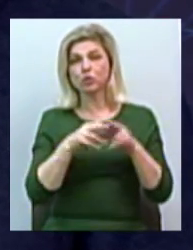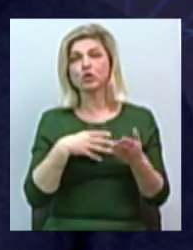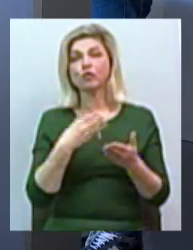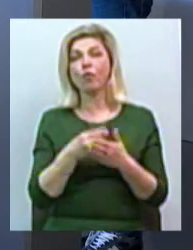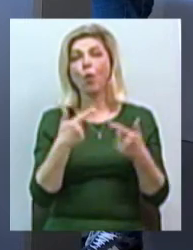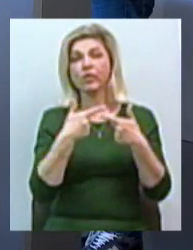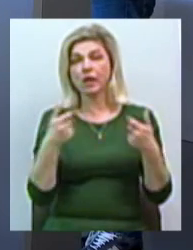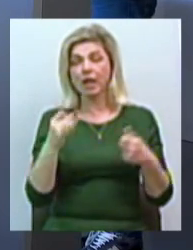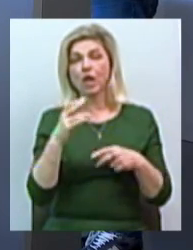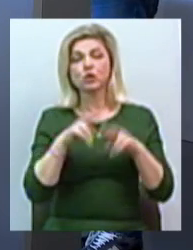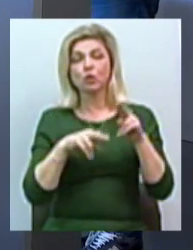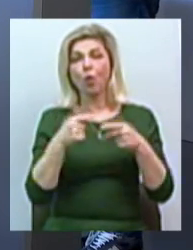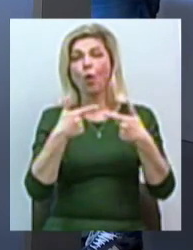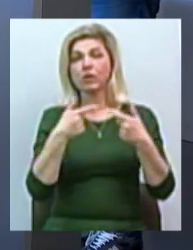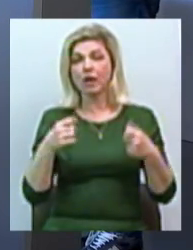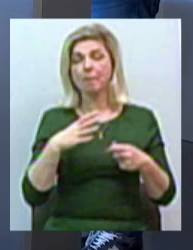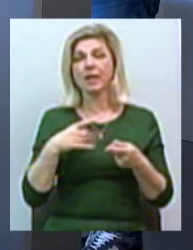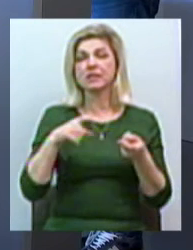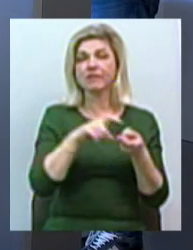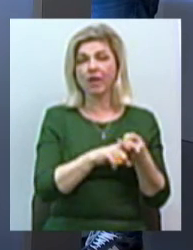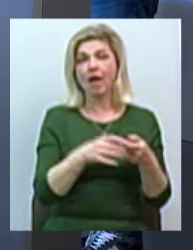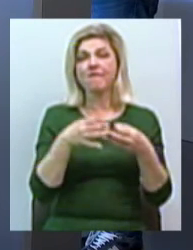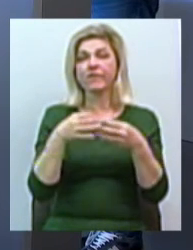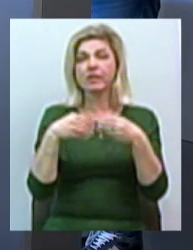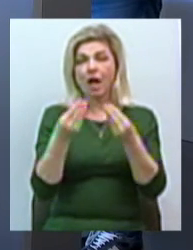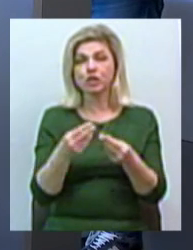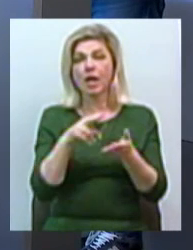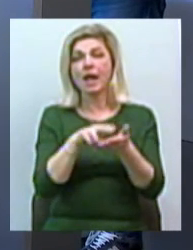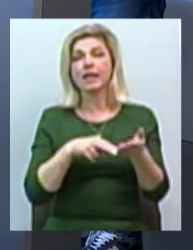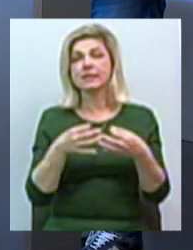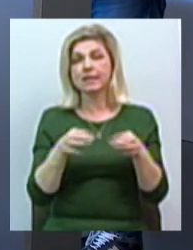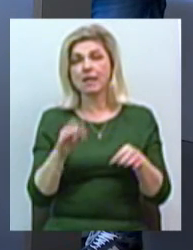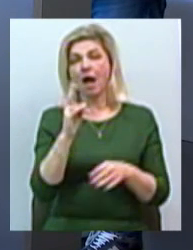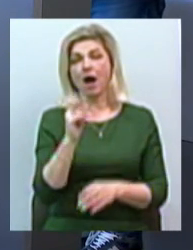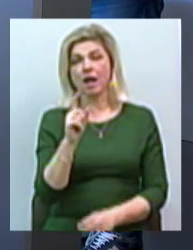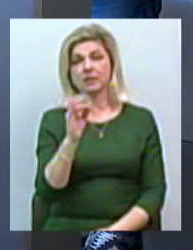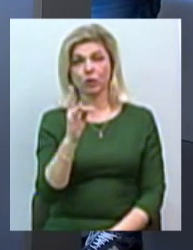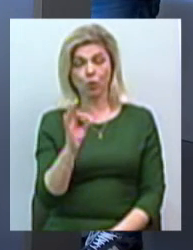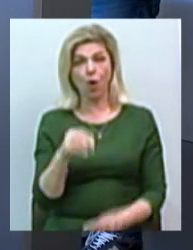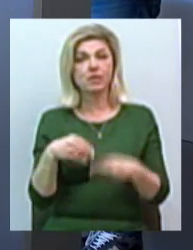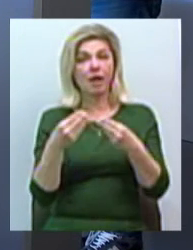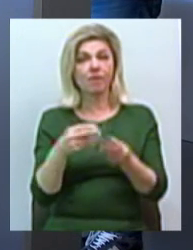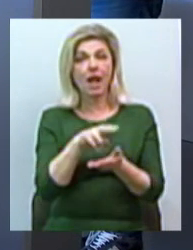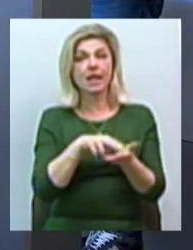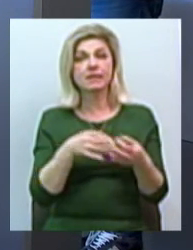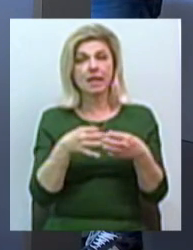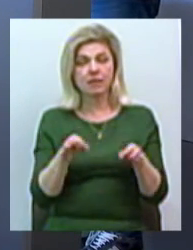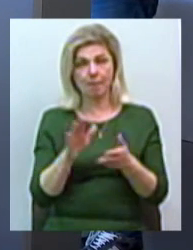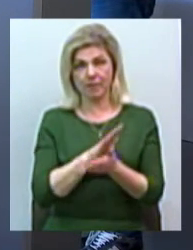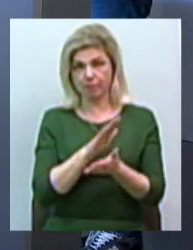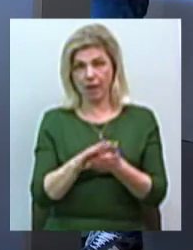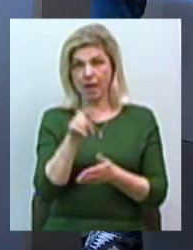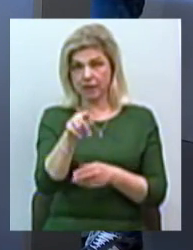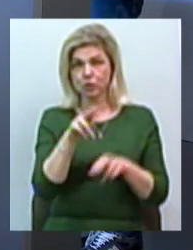строительство отелей було привязано к видаче лицензії на казино. Лицензія, она выдавалась їм безплатно. То есть, ти строїш отель, і